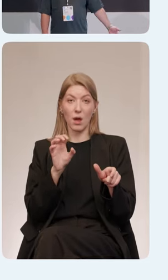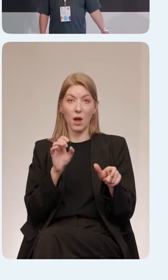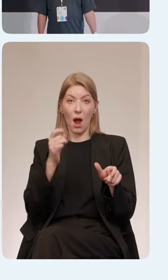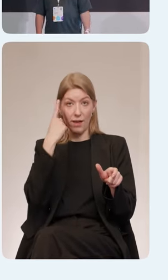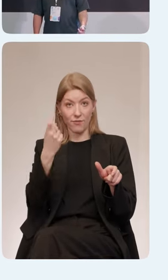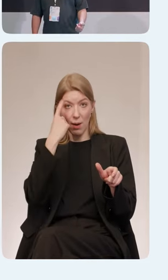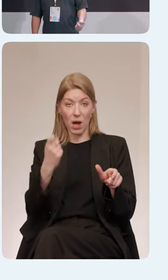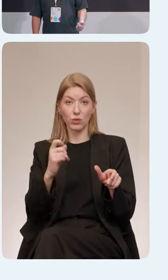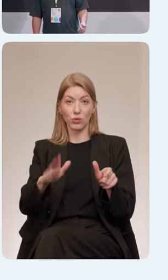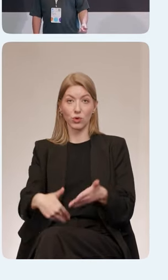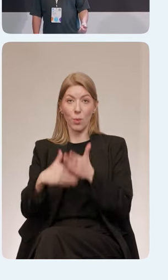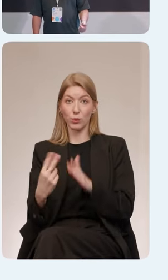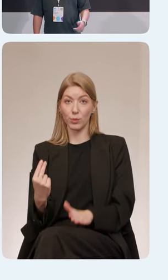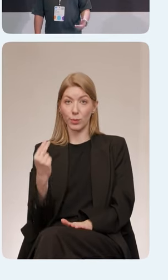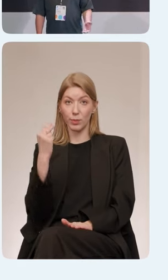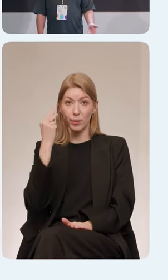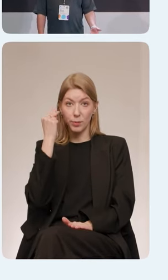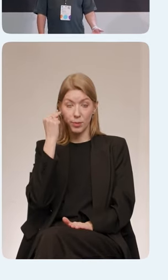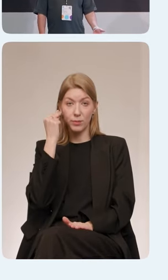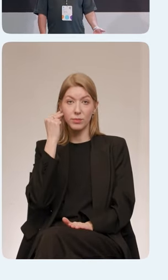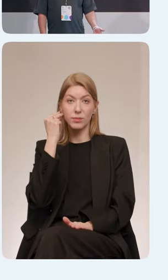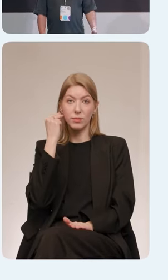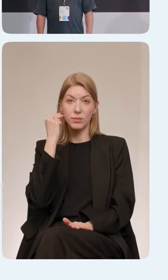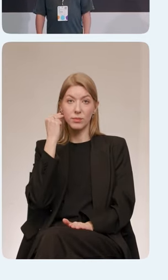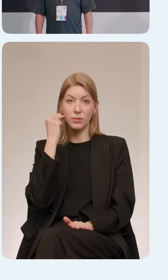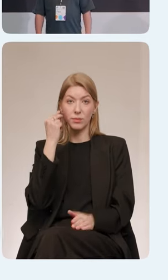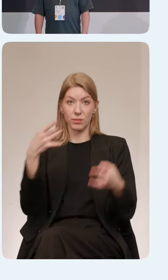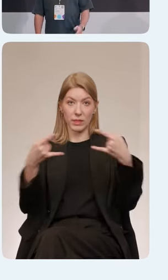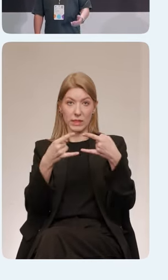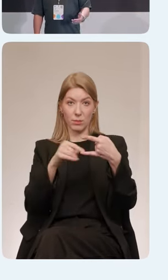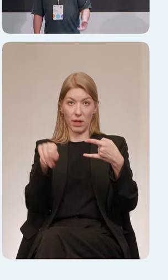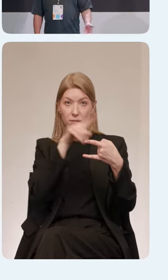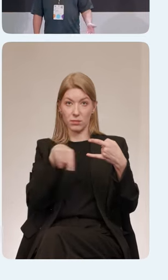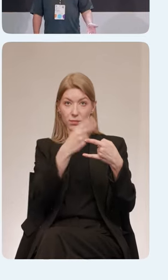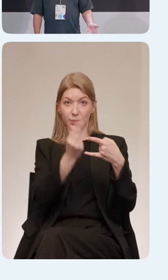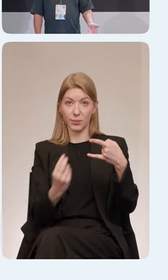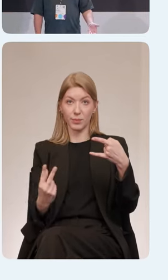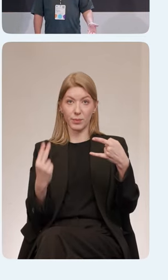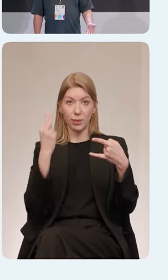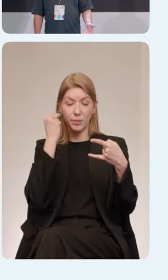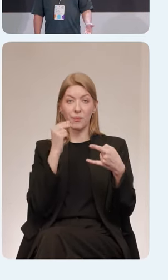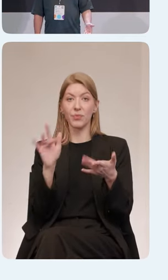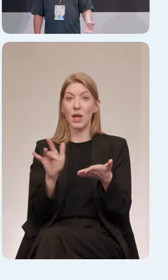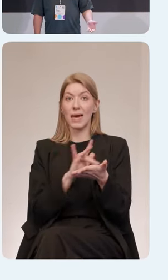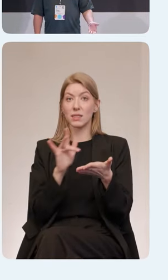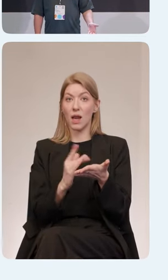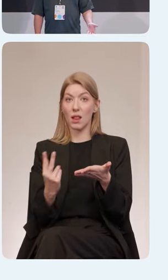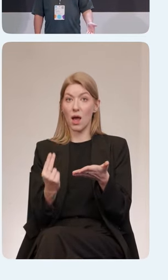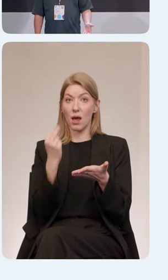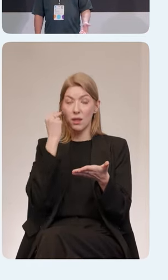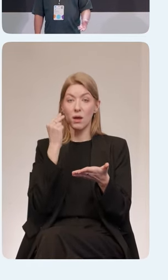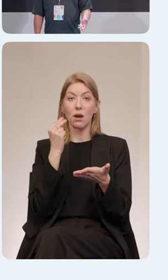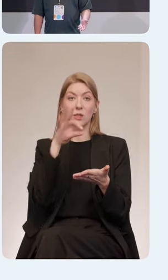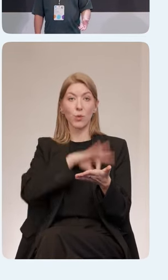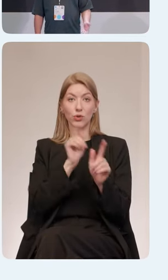озвучивание звуковых значков или брайлеровского дисплея. Вот, скринридерами пользуются люди со слепотой,